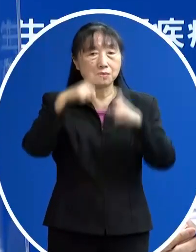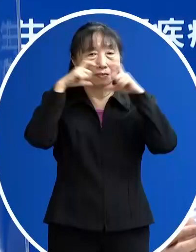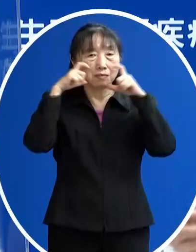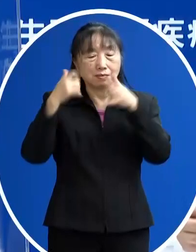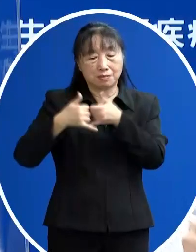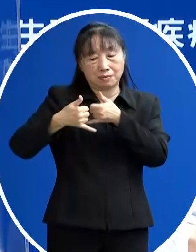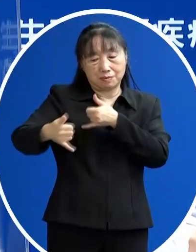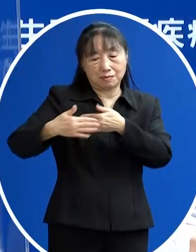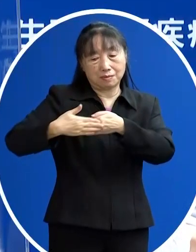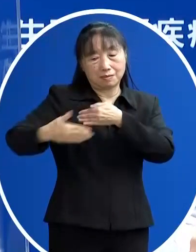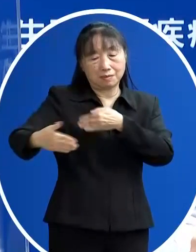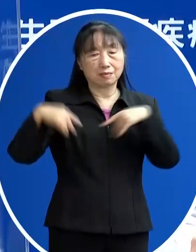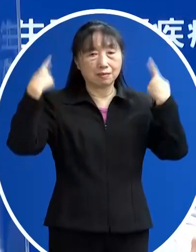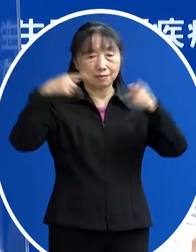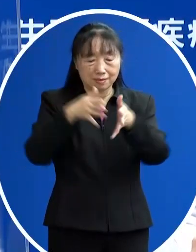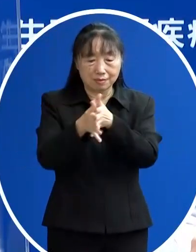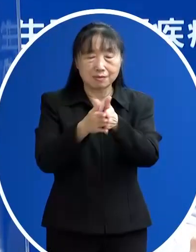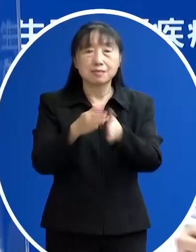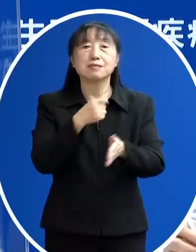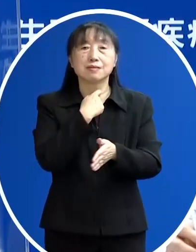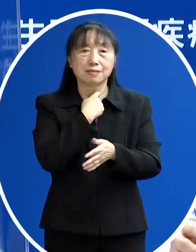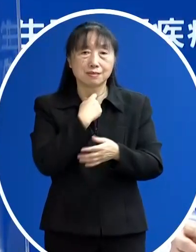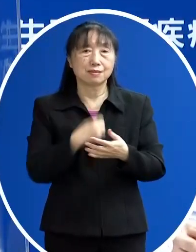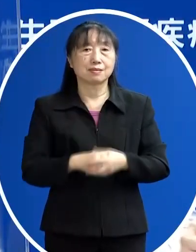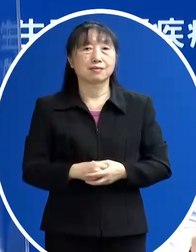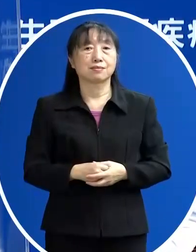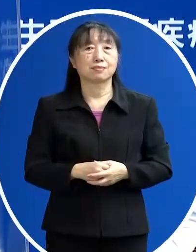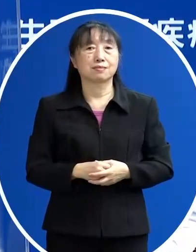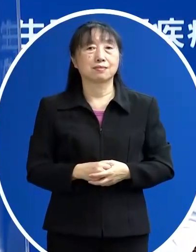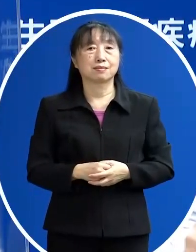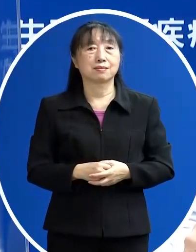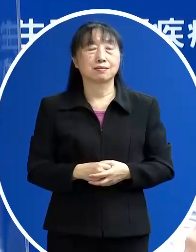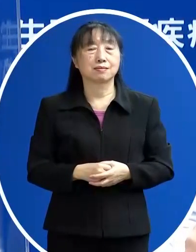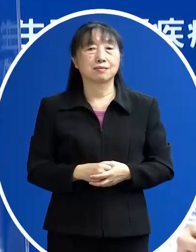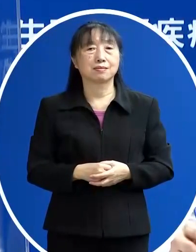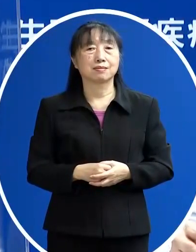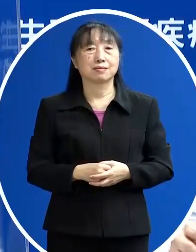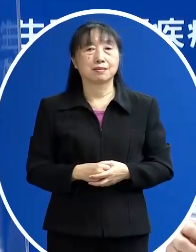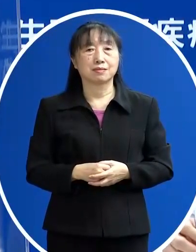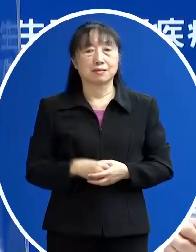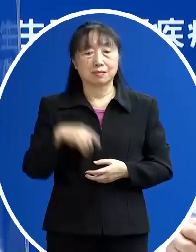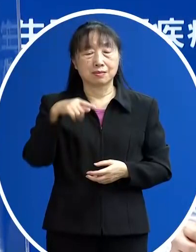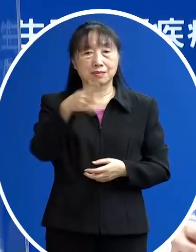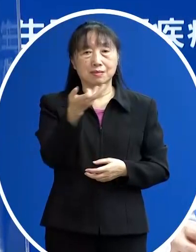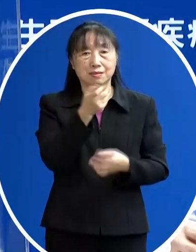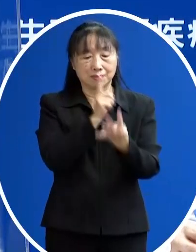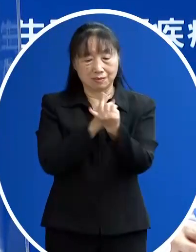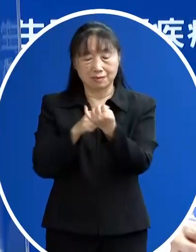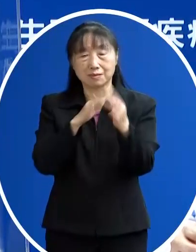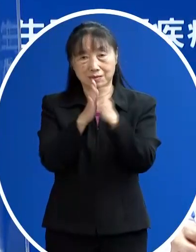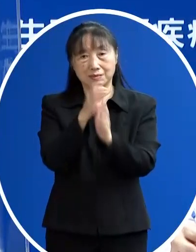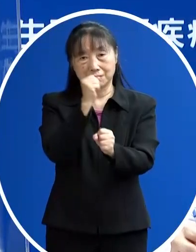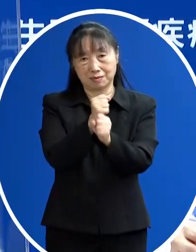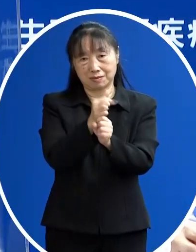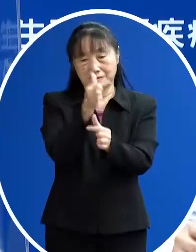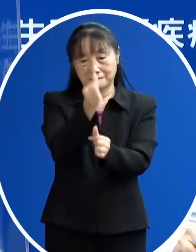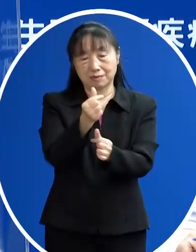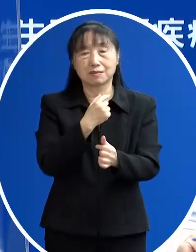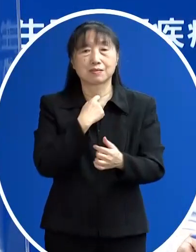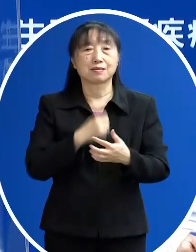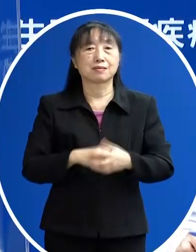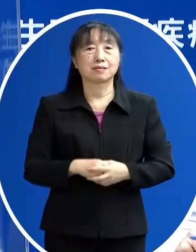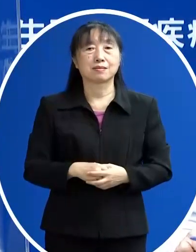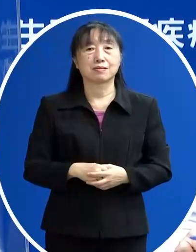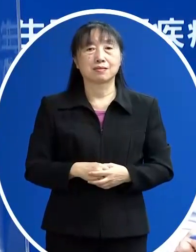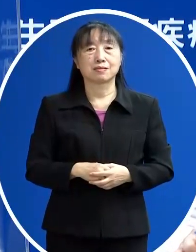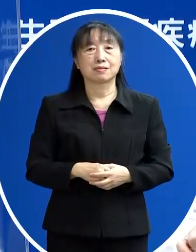距離 還有勤起手等等的應該要把它把它就是做好來了 那另外大家